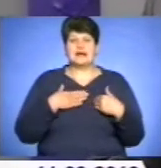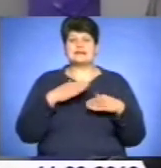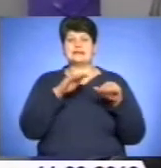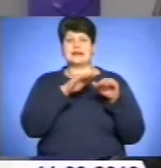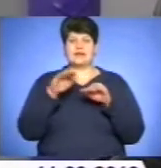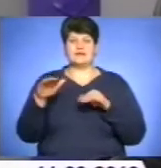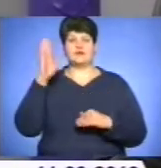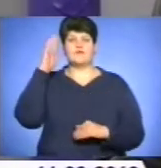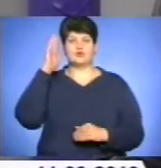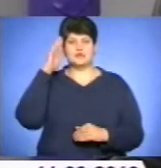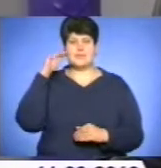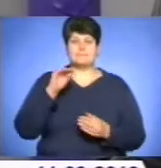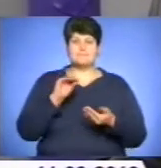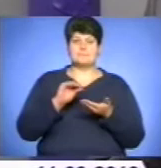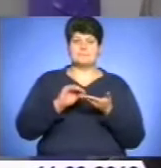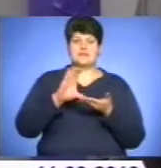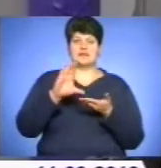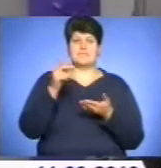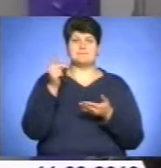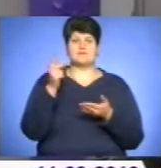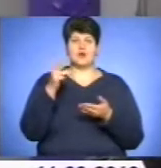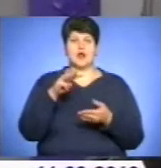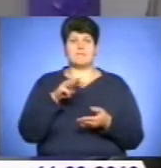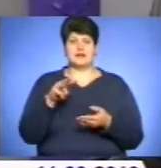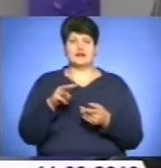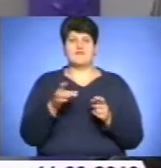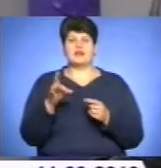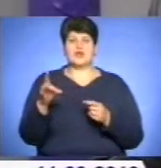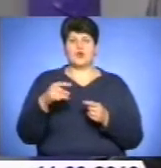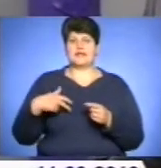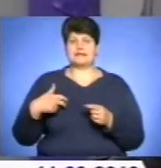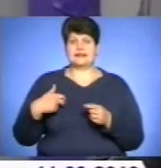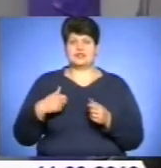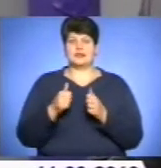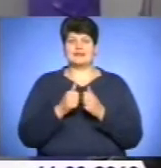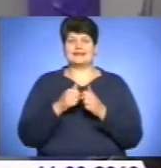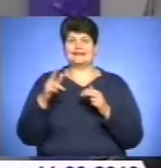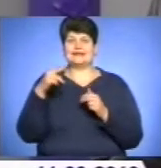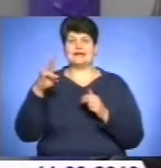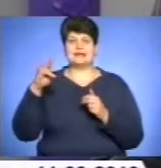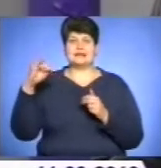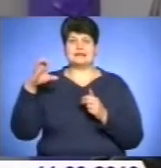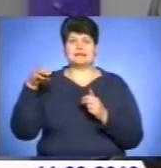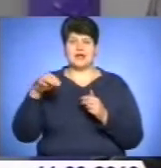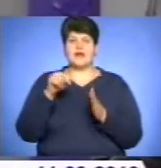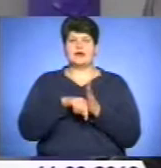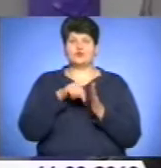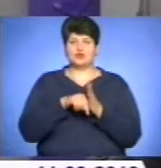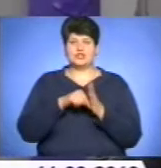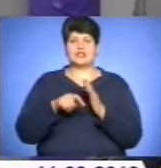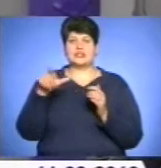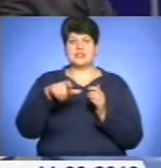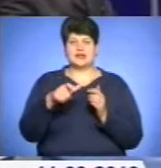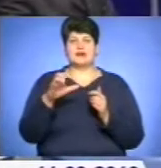підвищений на 1,5 метри в районі Заліщиків, це на Дністрі, а на внутрішніх річках – це збруч,